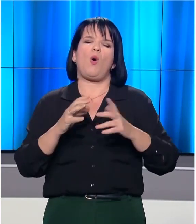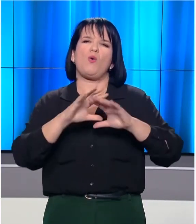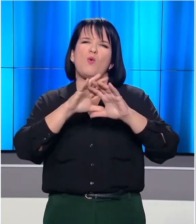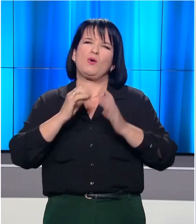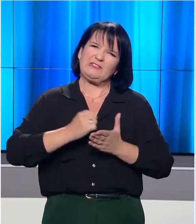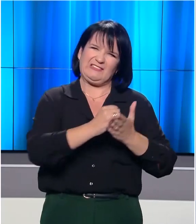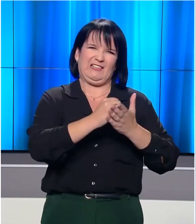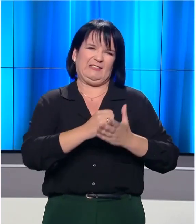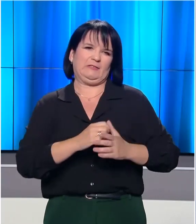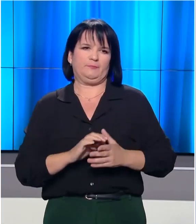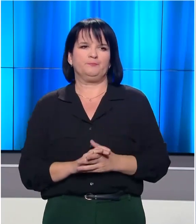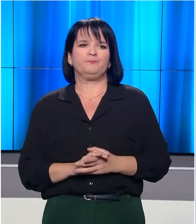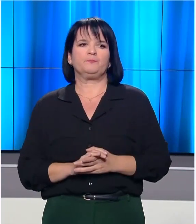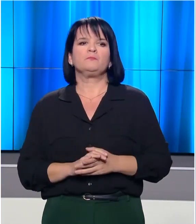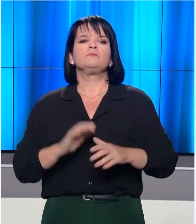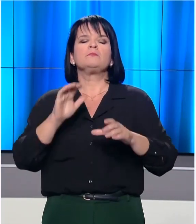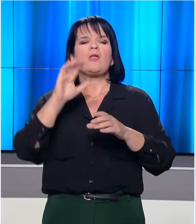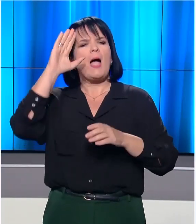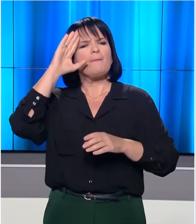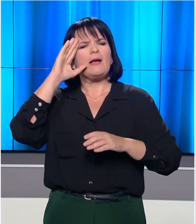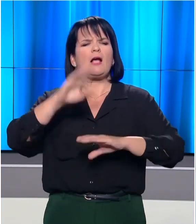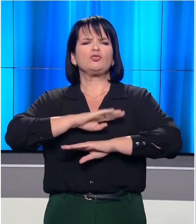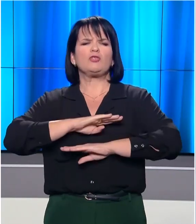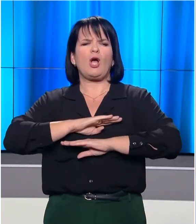Υπότιτλοι AUTHORWAVE